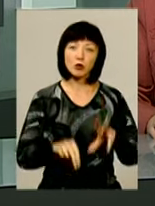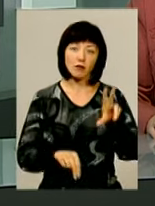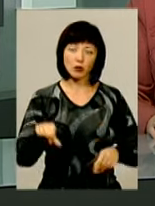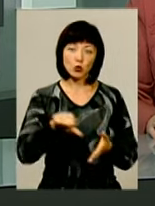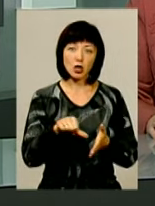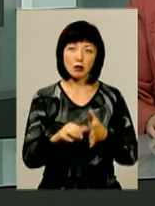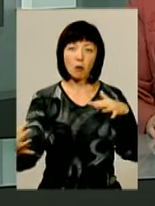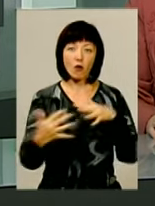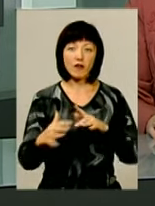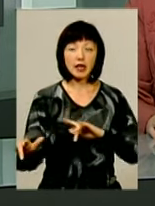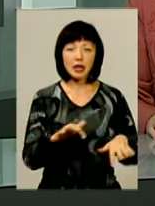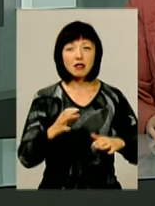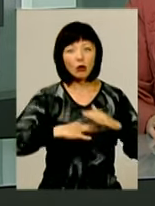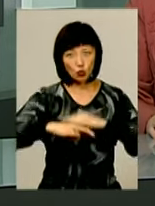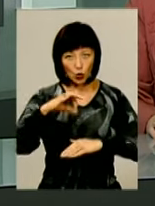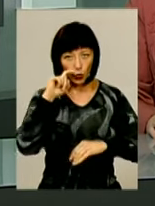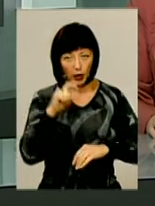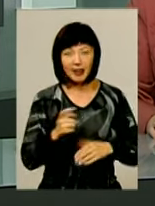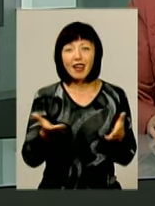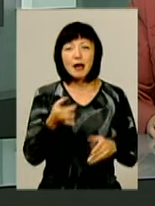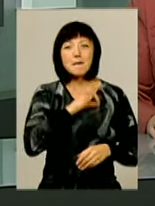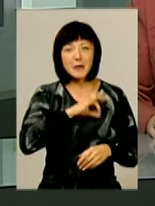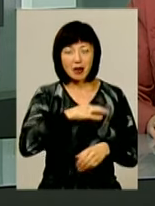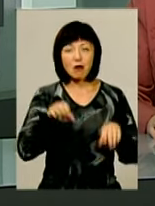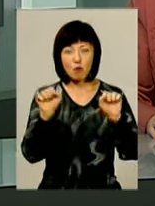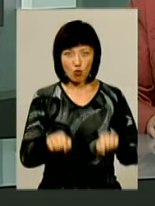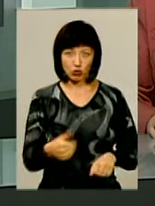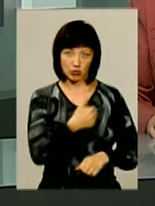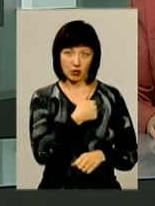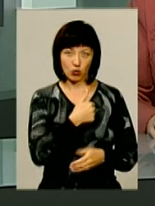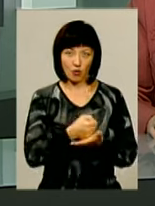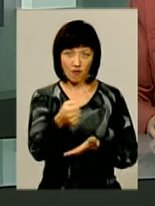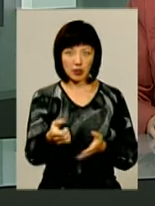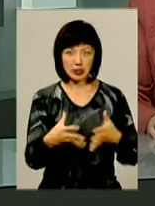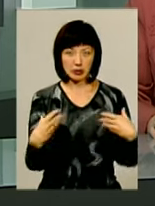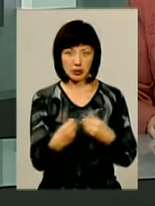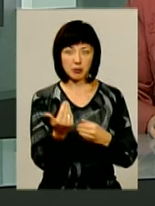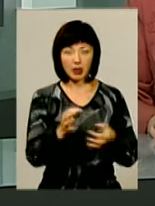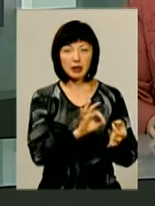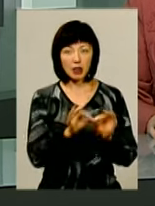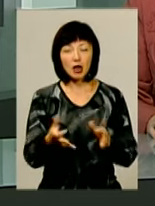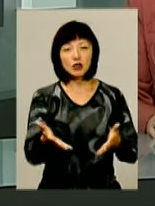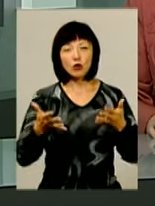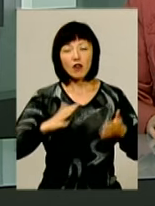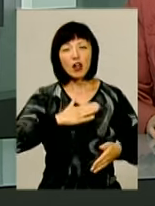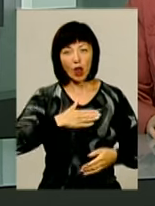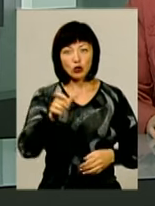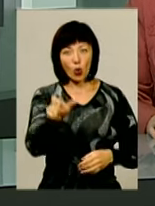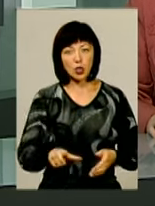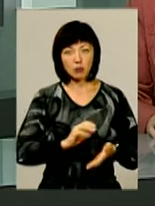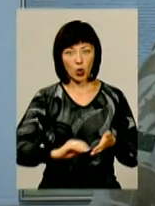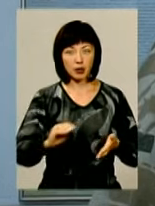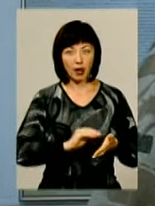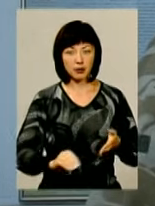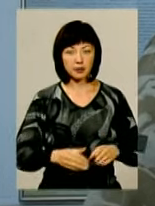учасники бойових дій на Сході країни та на які пільги можуть претендувати їхні сім'ї. Деталі з'ясовувала Надія Куриляк.